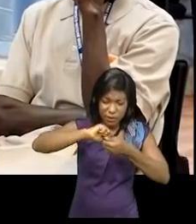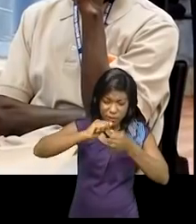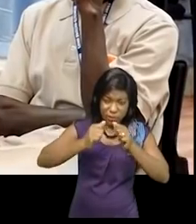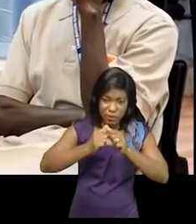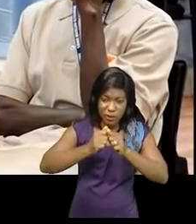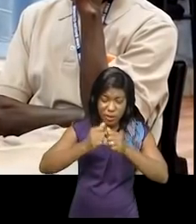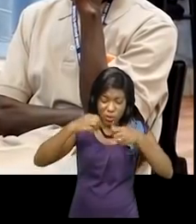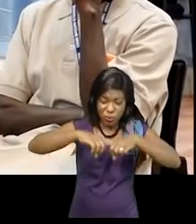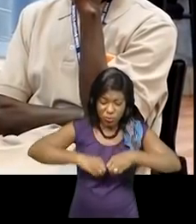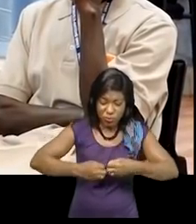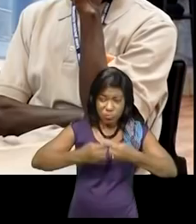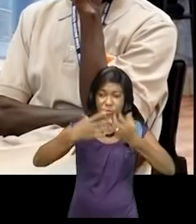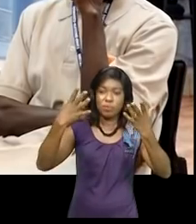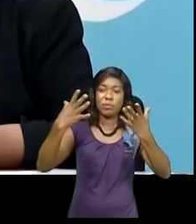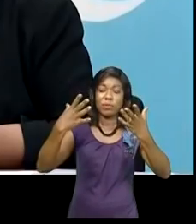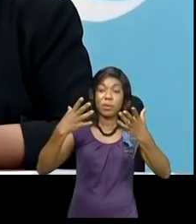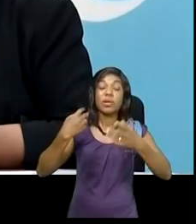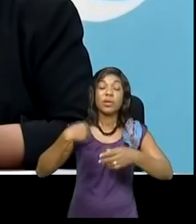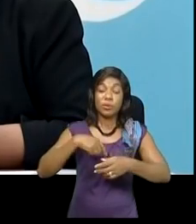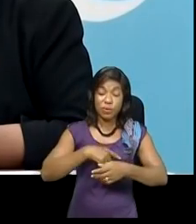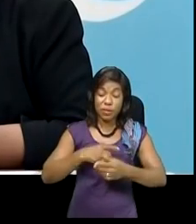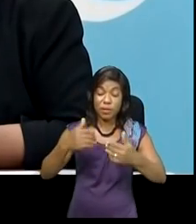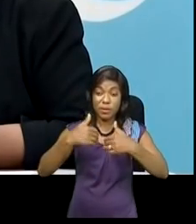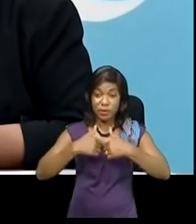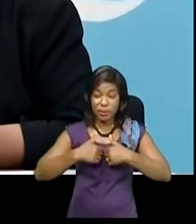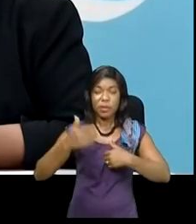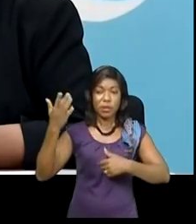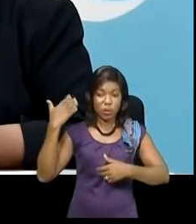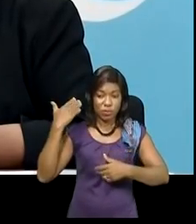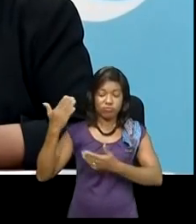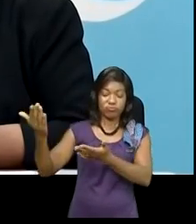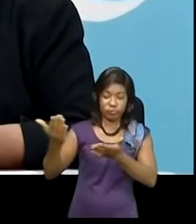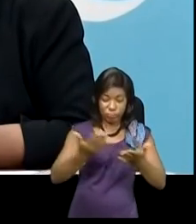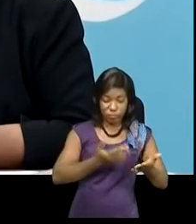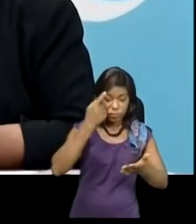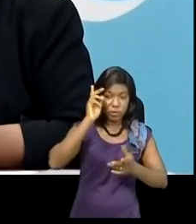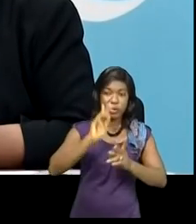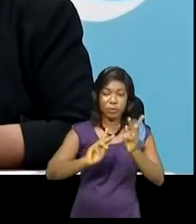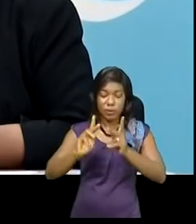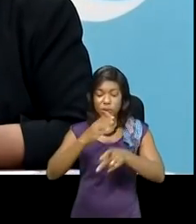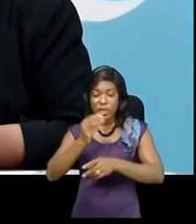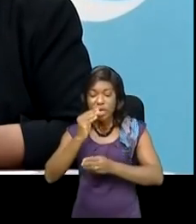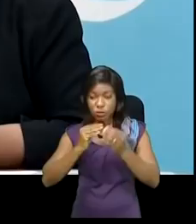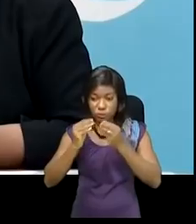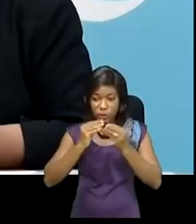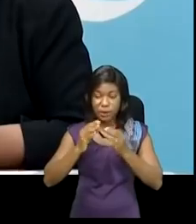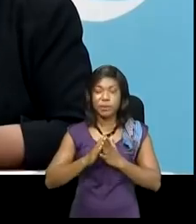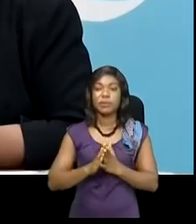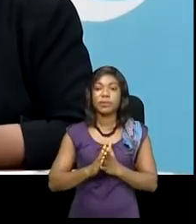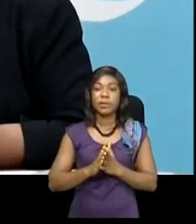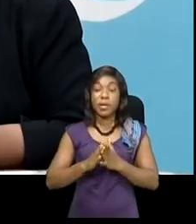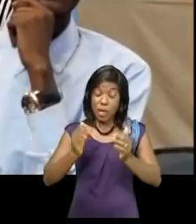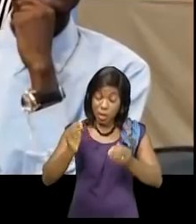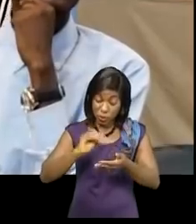volcan. Nous avons également procuré de l'eau aux populations et aussi de la nourriture. Et ensuite